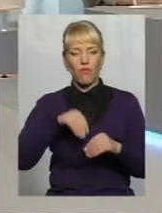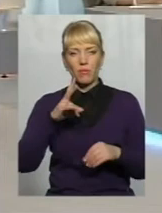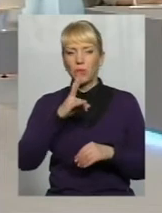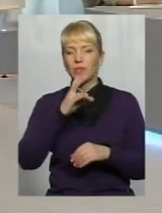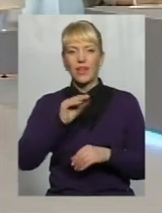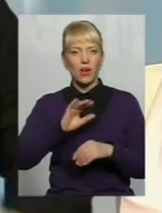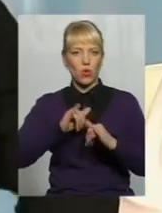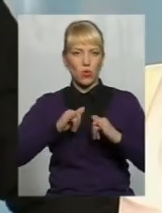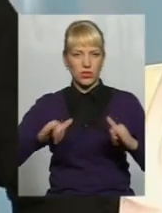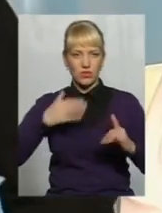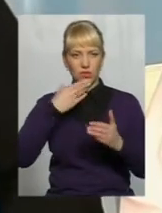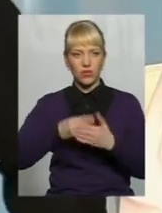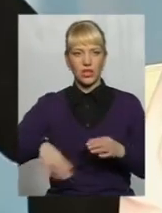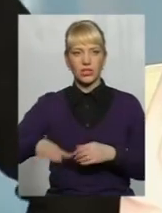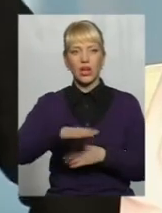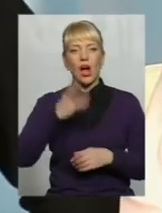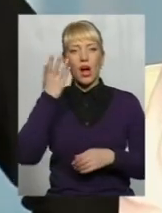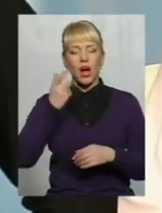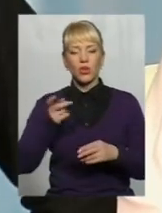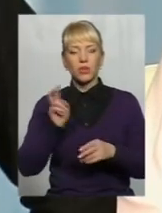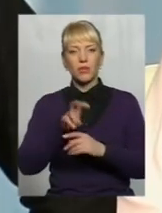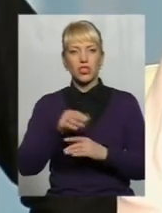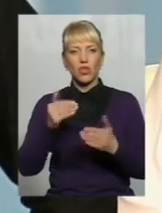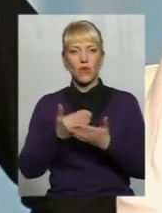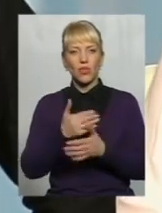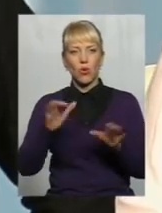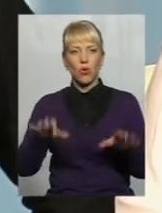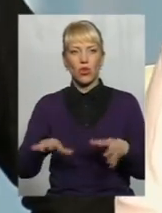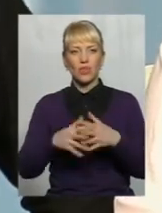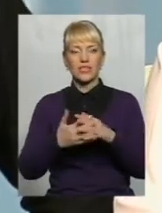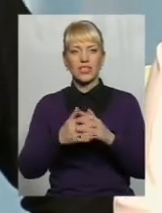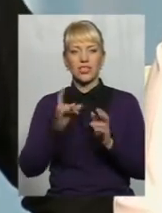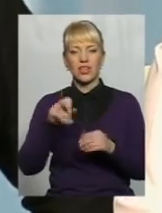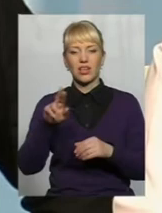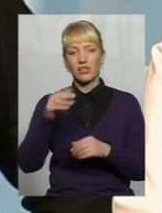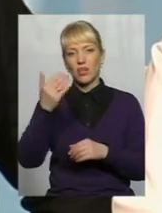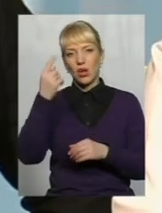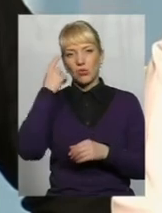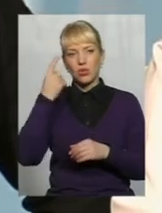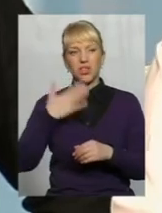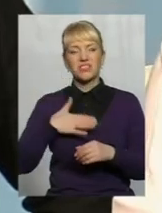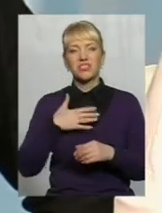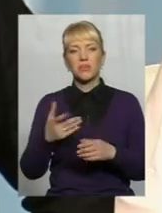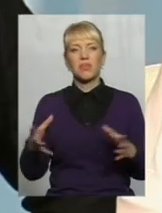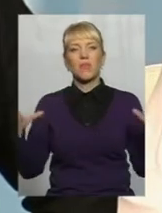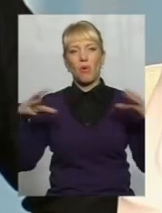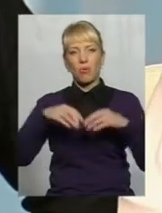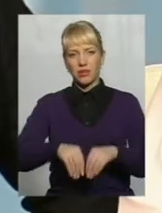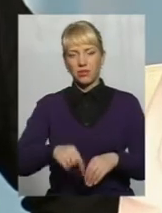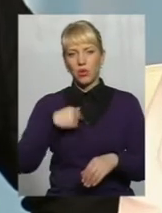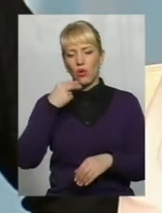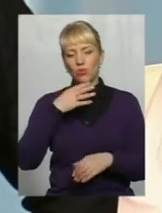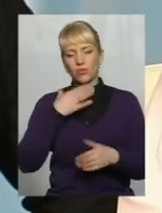А коли прийшли нові голови сільських і селищних рад Вони вже подумали, а чому ж нам зараз брати об'єднуватися Краще ми свої